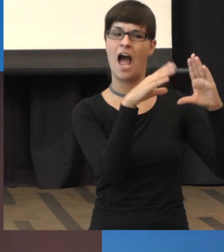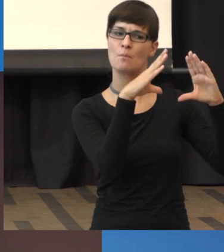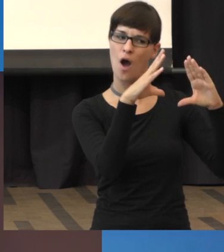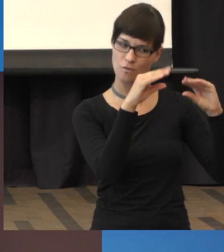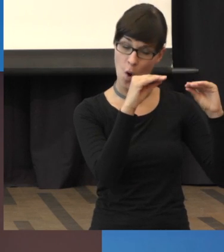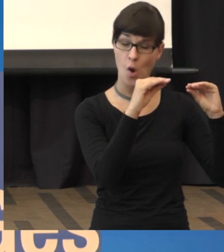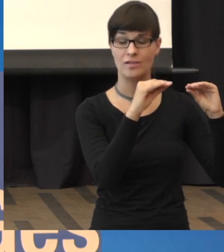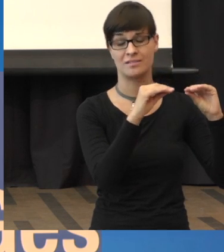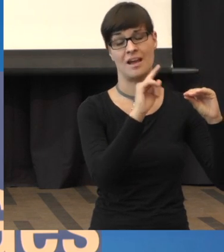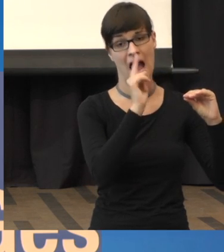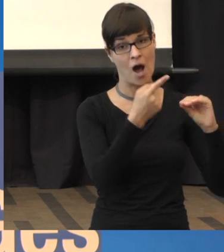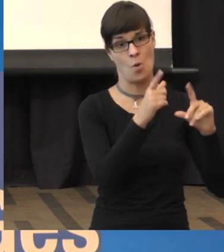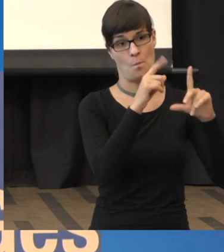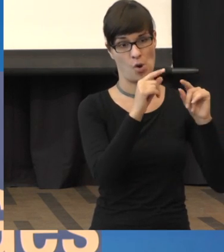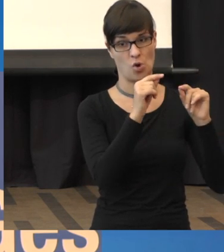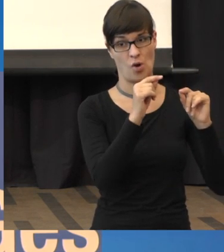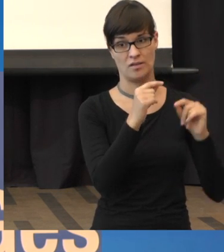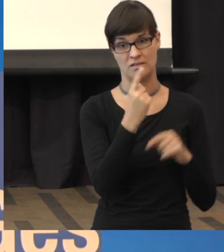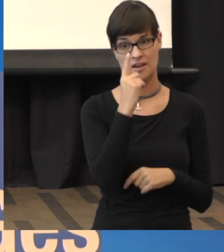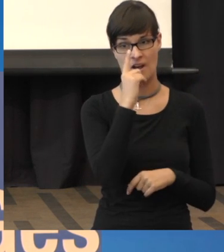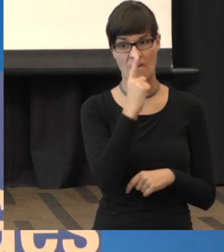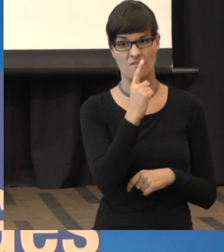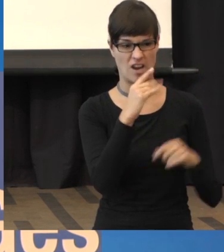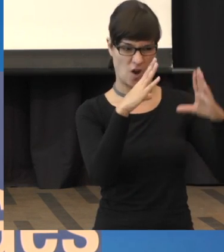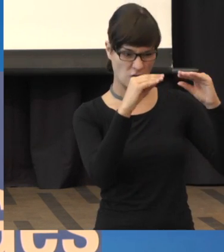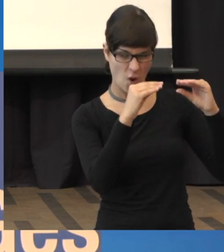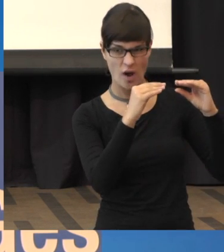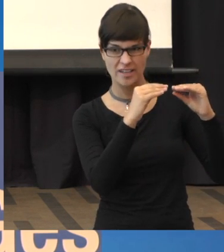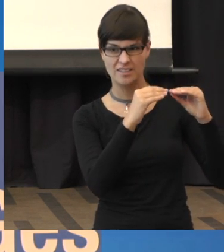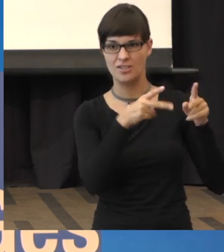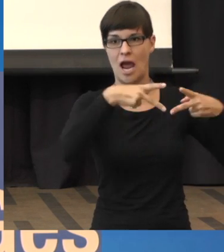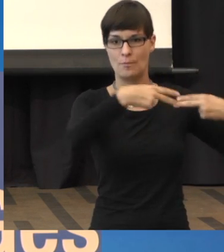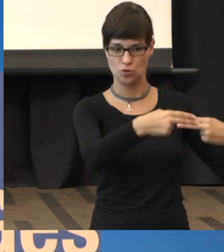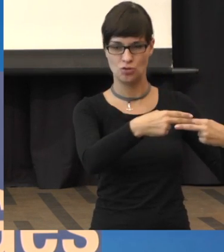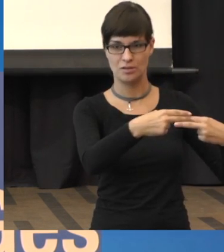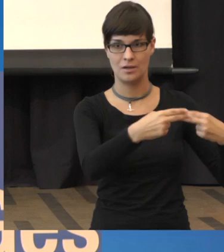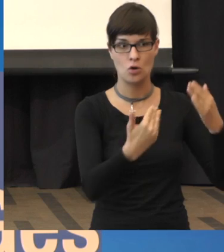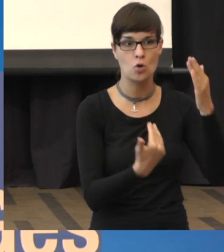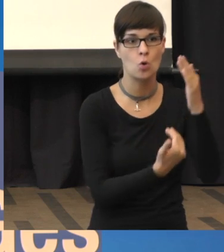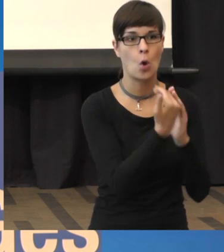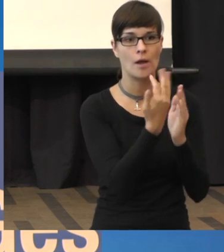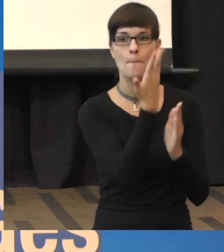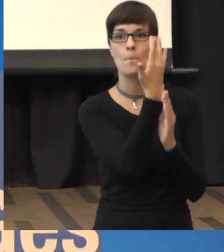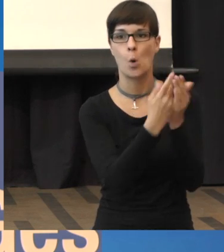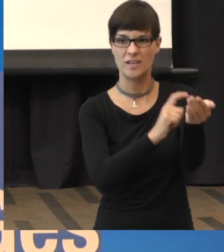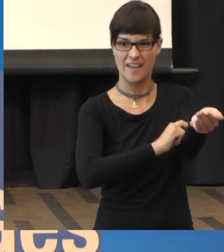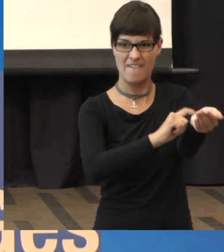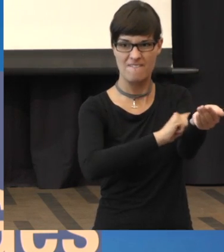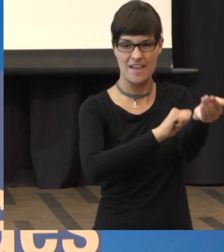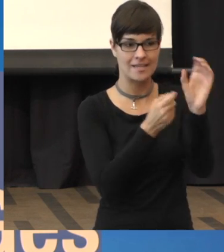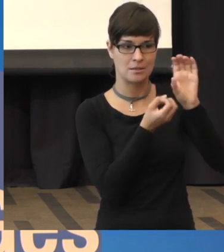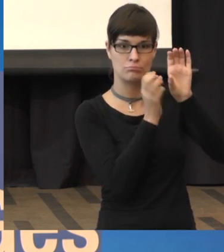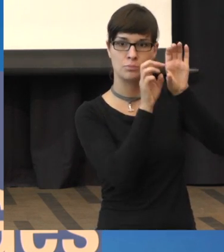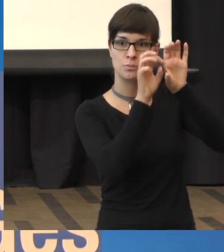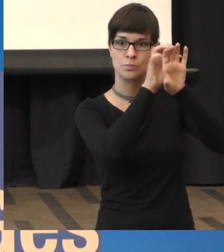aber auch, im fortgeschrittenen oder im feuchten Stadium bilden sich neue Blutgefäße. Und